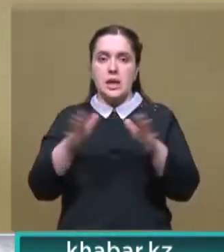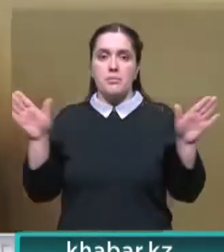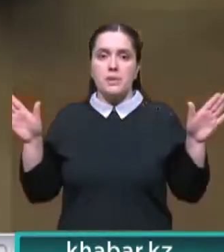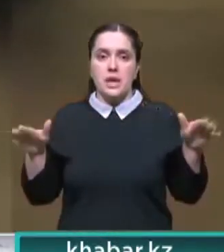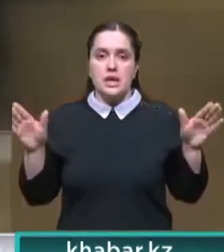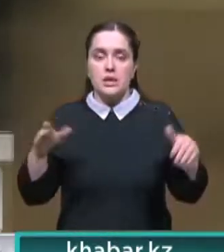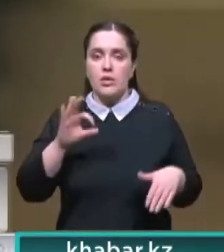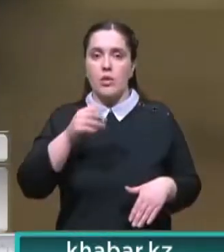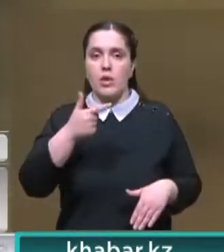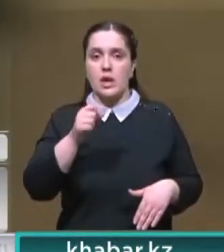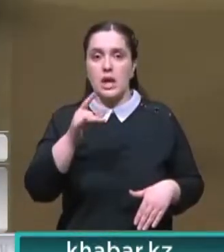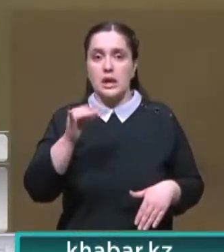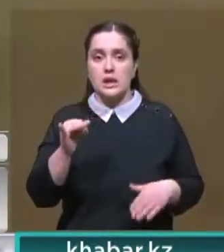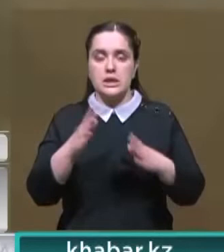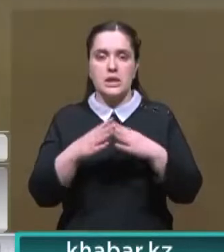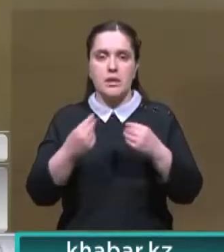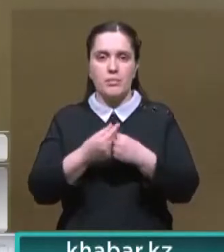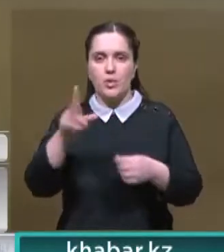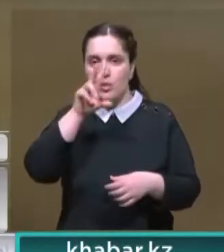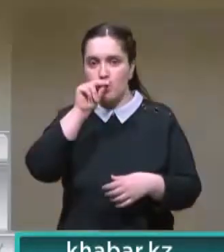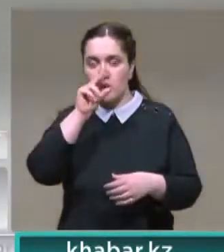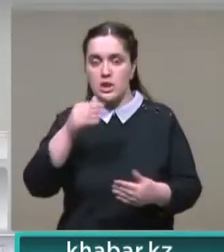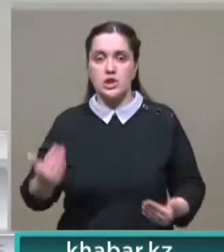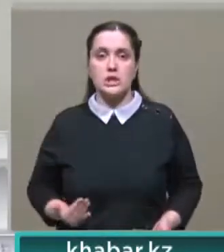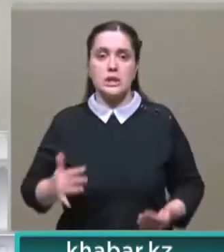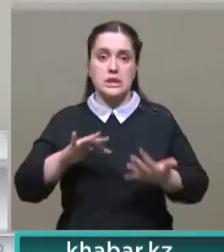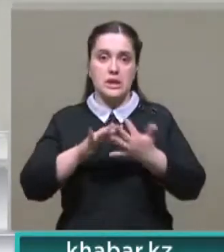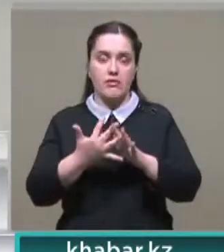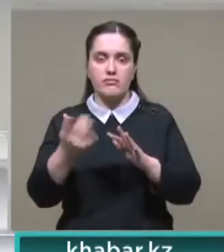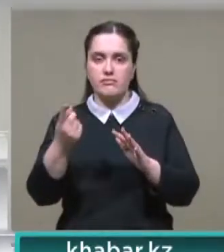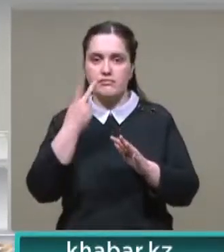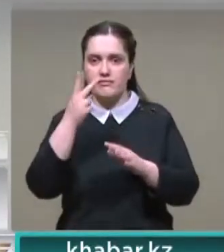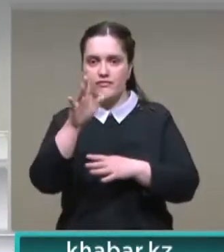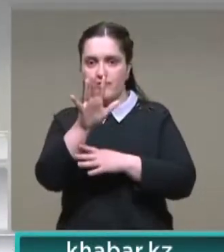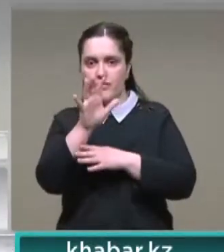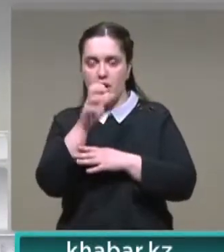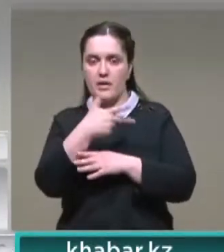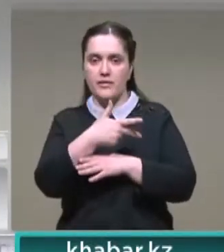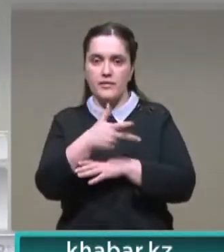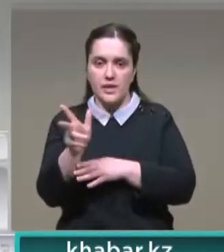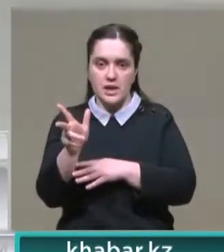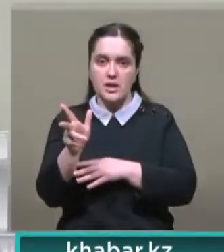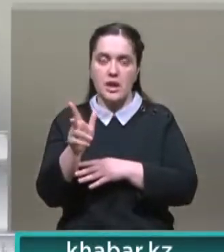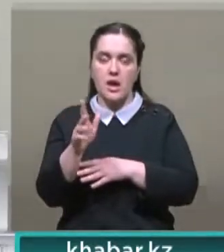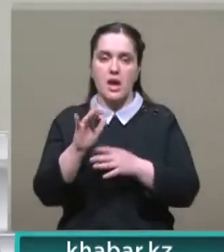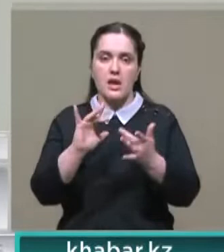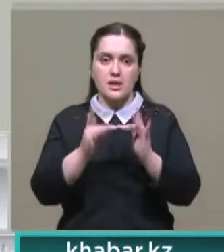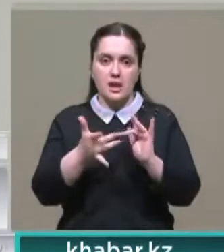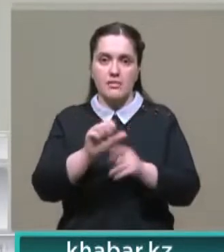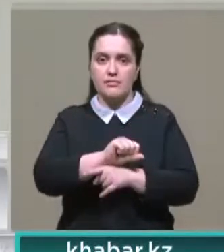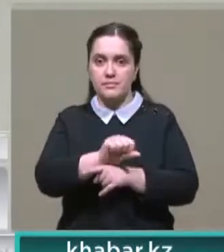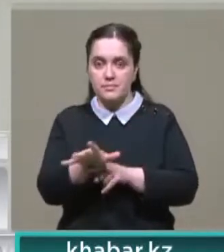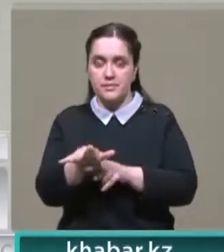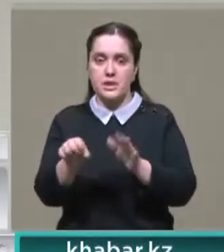лебеди и огори из семейства утиных. Жители деревень выкладывают фотографии и видео с редкими пернатами в социальные сети.